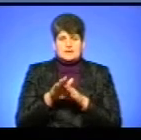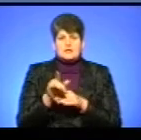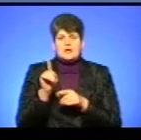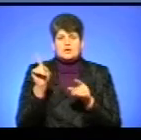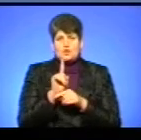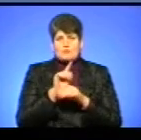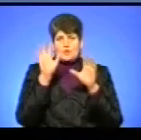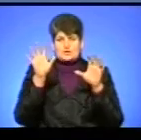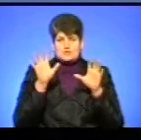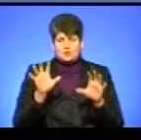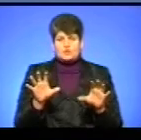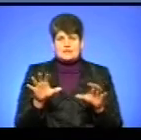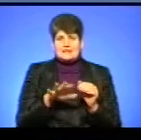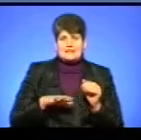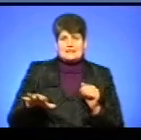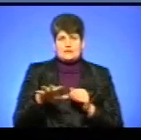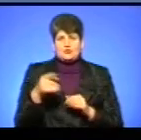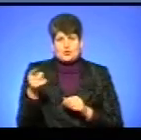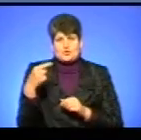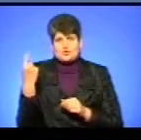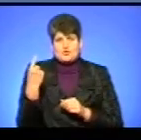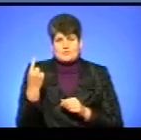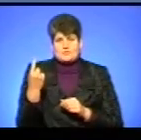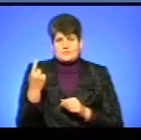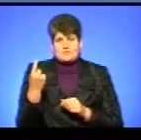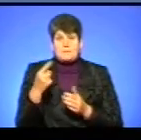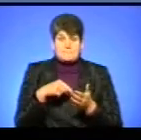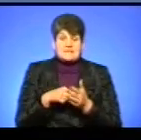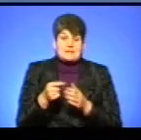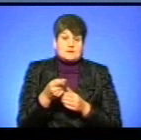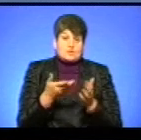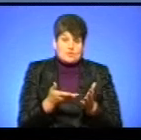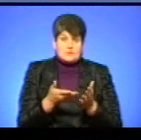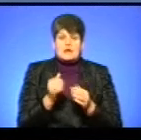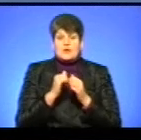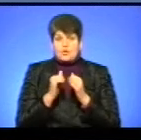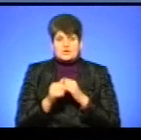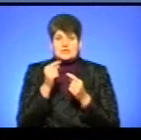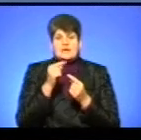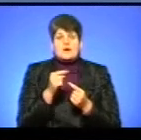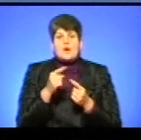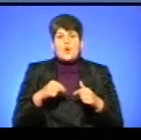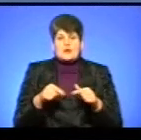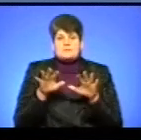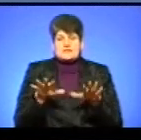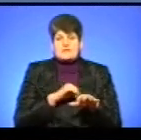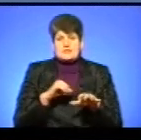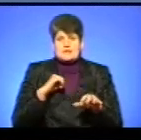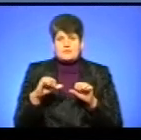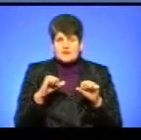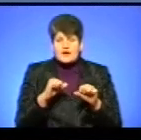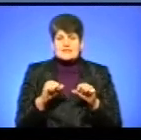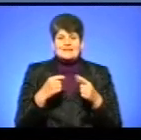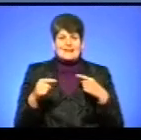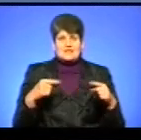Конституції законодавства на території Тернопільської області, в даному випадку міста Тернополя, і кожен відповідний орган місцевого самоврядування на іншій території